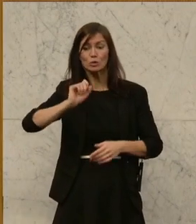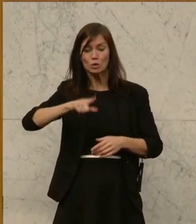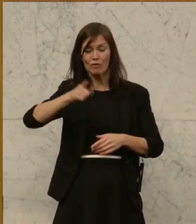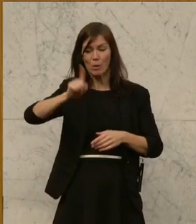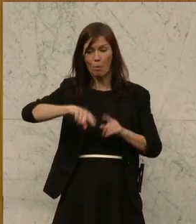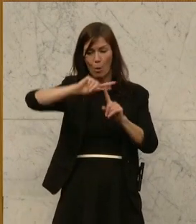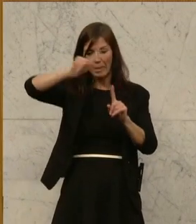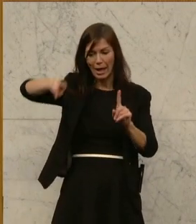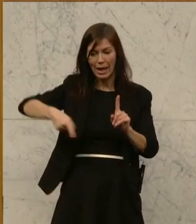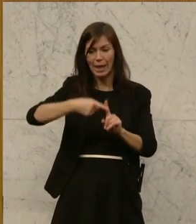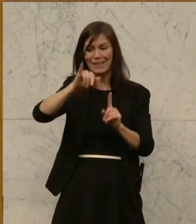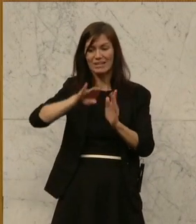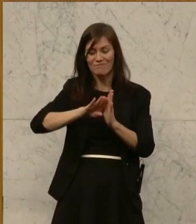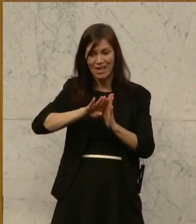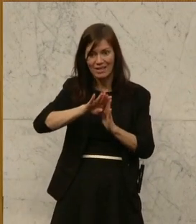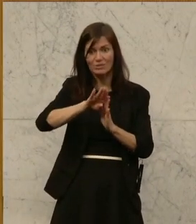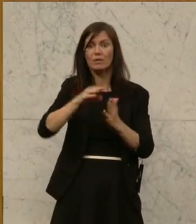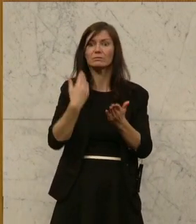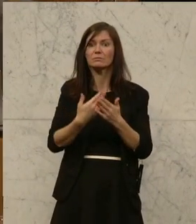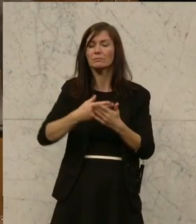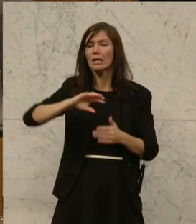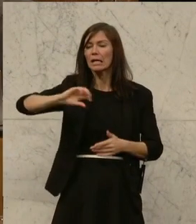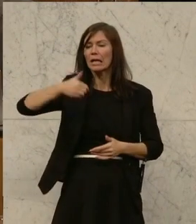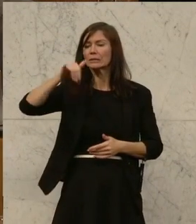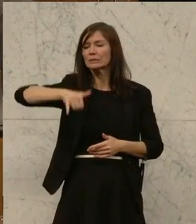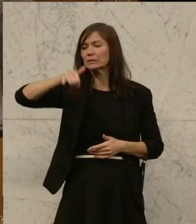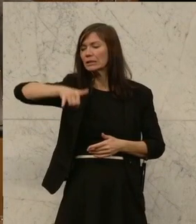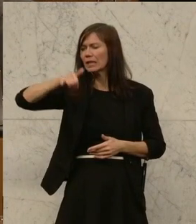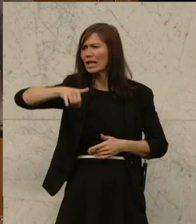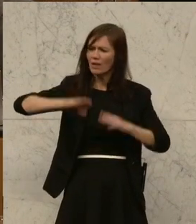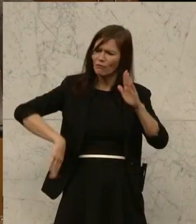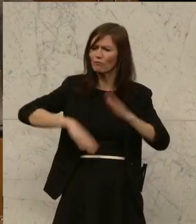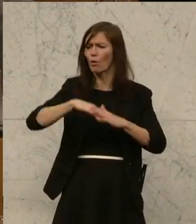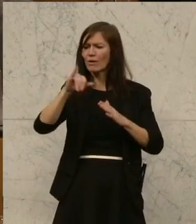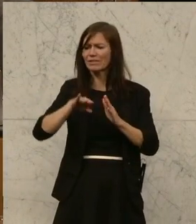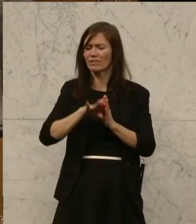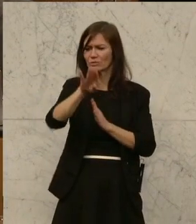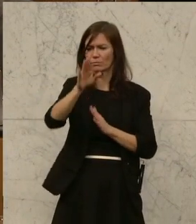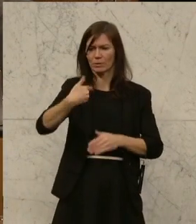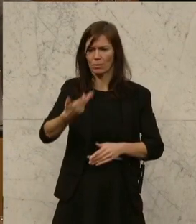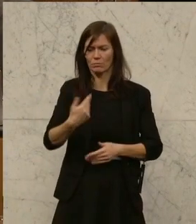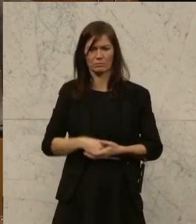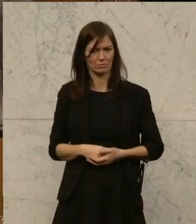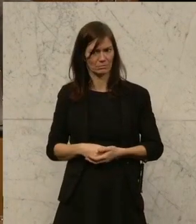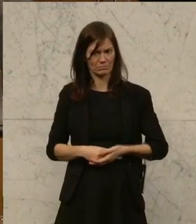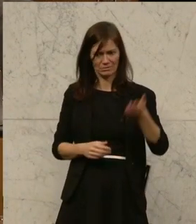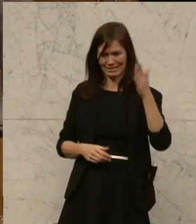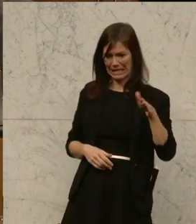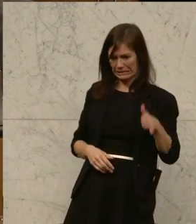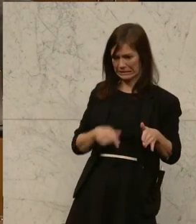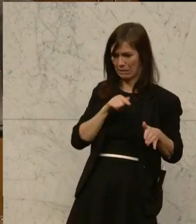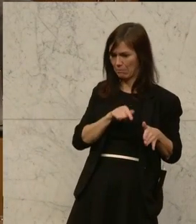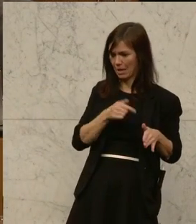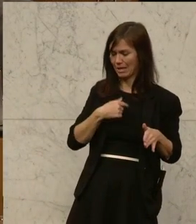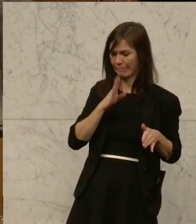Und daher kriegt der am 1. Jänner eine volle Pensionserhöhung. Wenn ich im Dezember in Pension gehe, dann ist meine